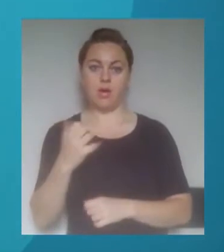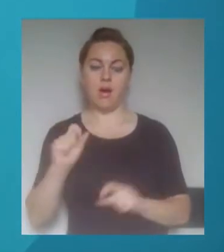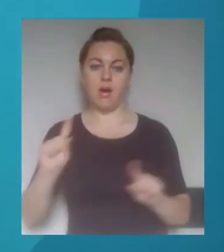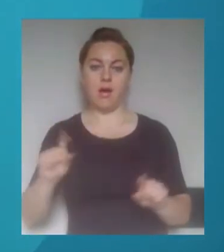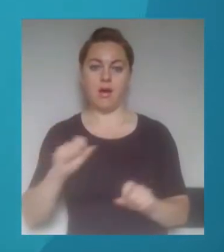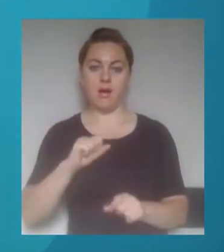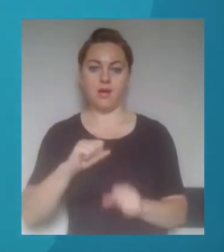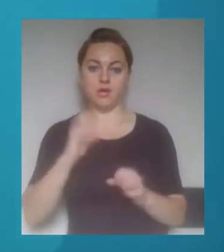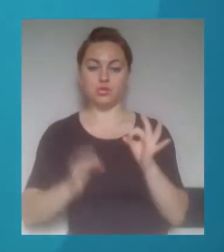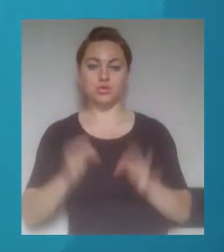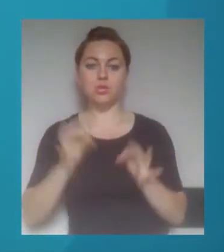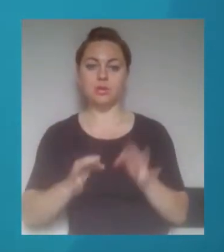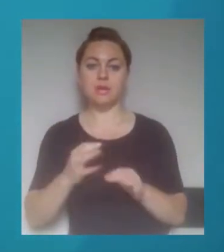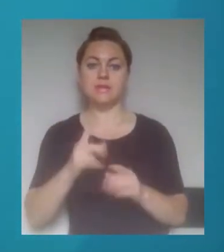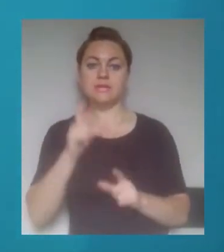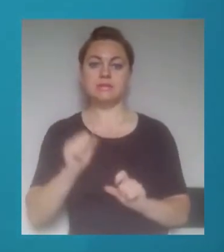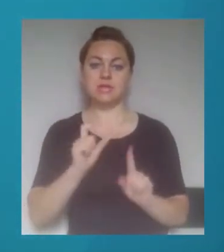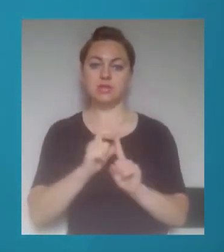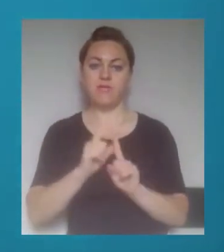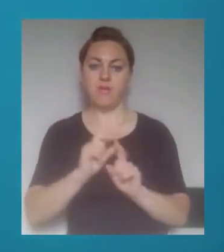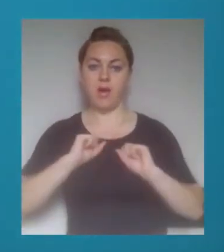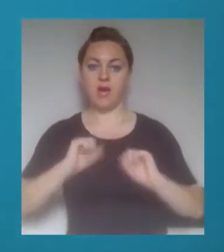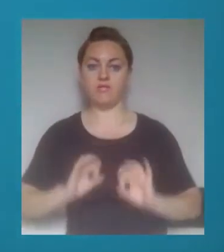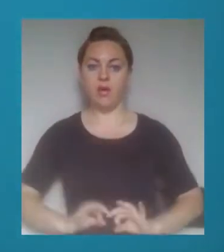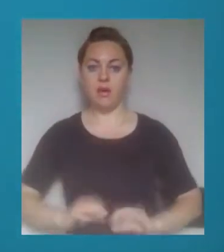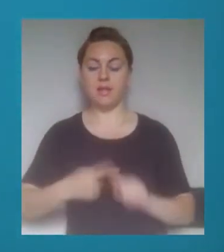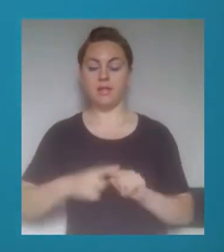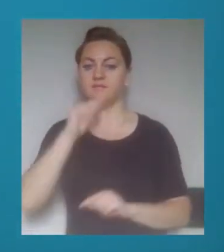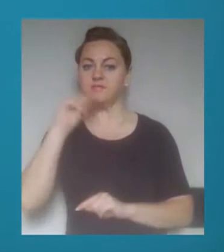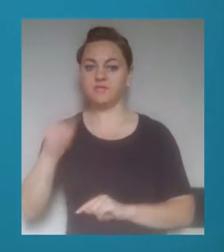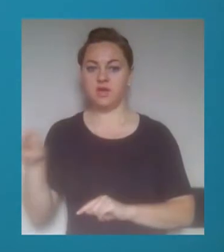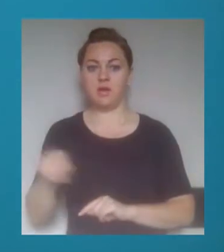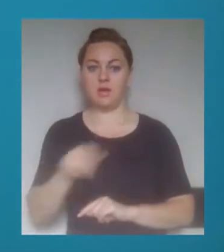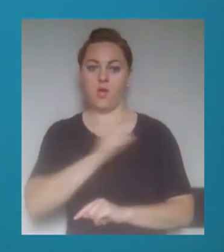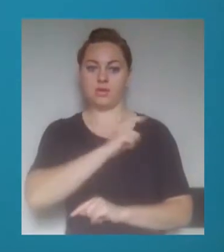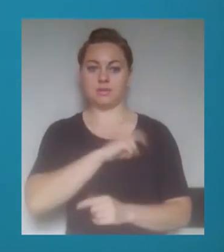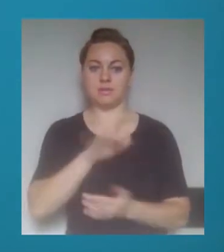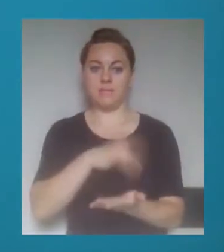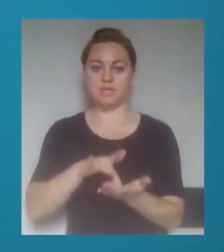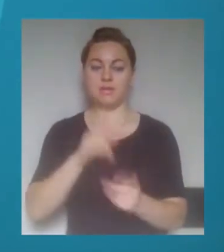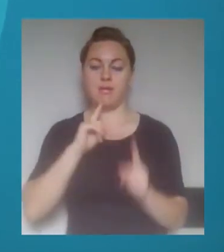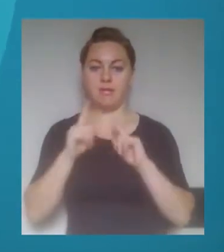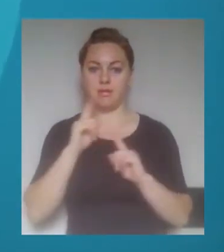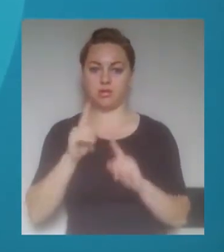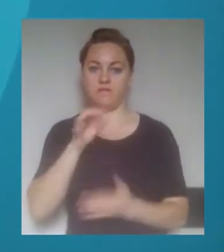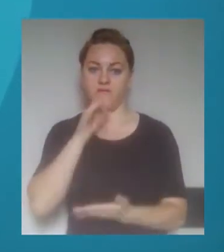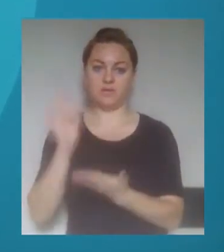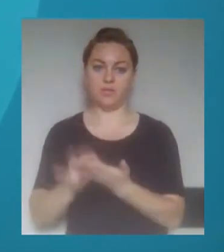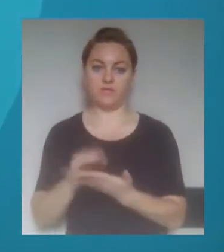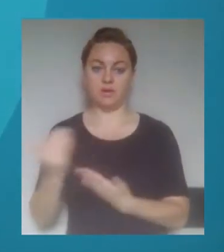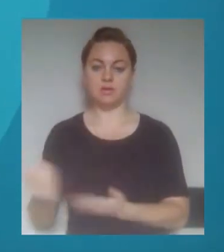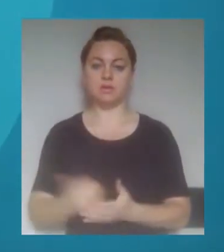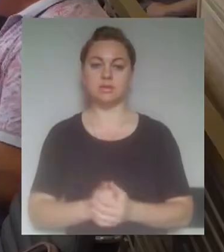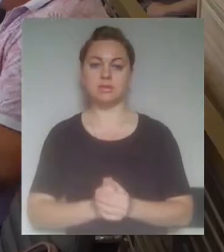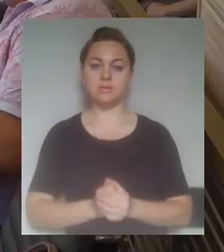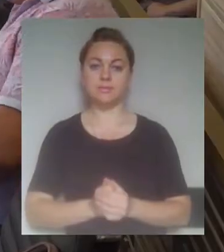суду. За словами адвоката Олексія Мельникова, це помилка міськради, за яку вони мали понести відповідальність. Подробиці розкаже Христина